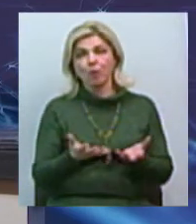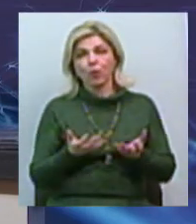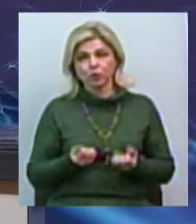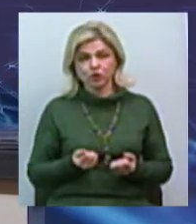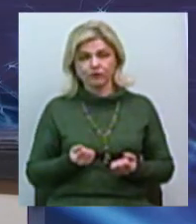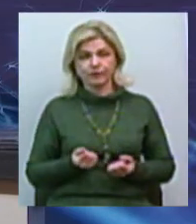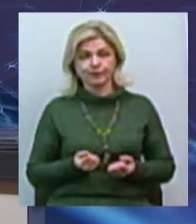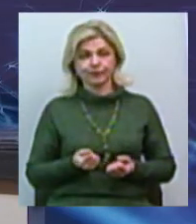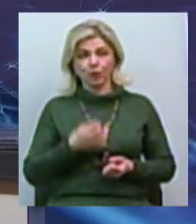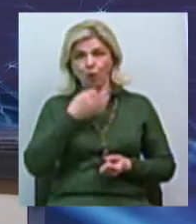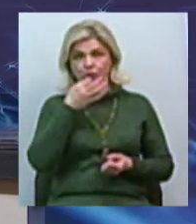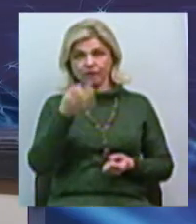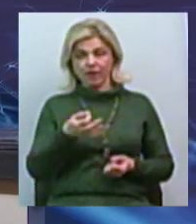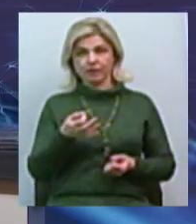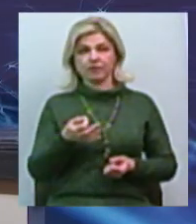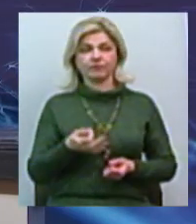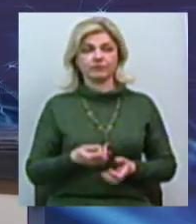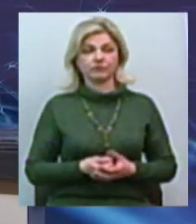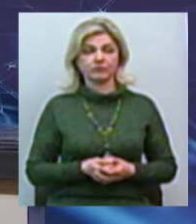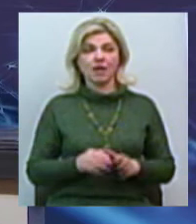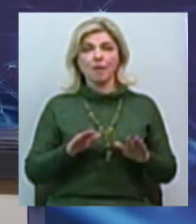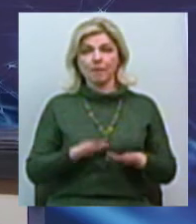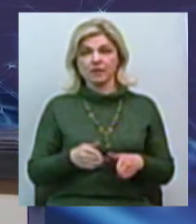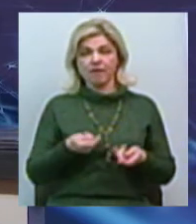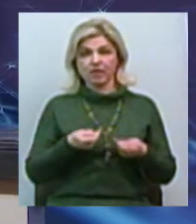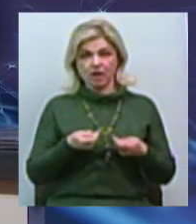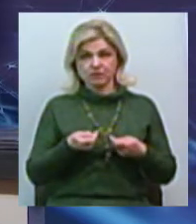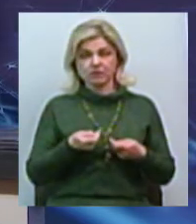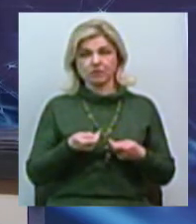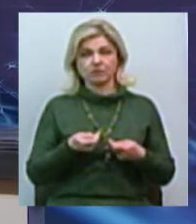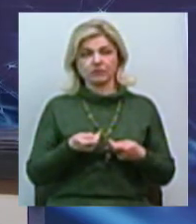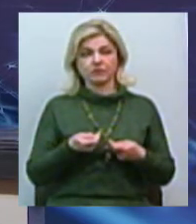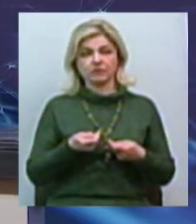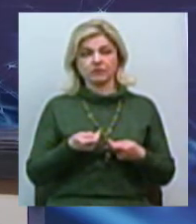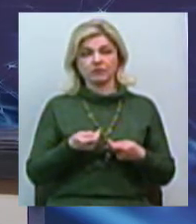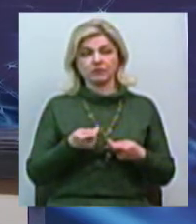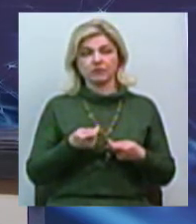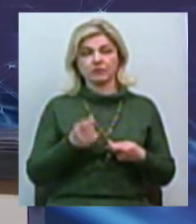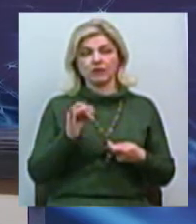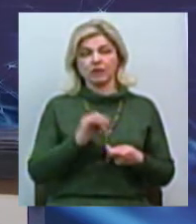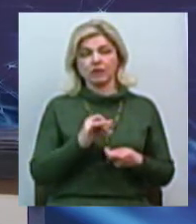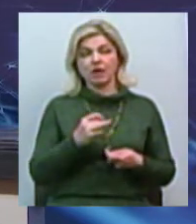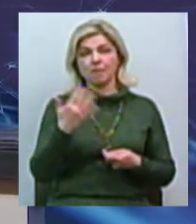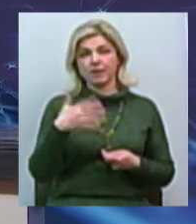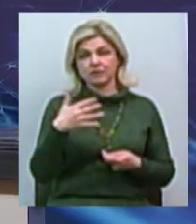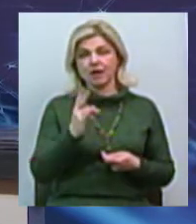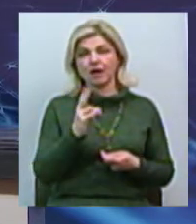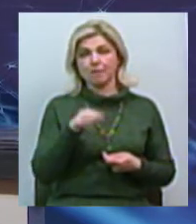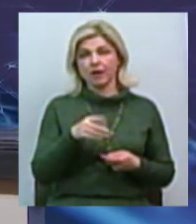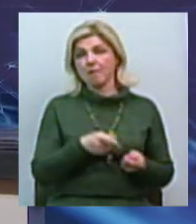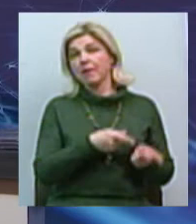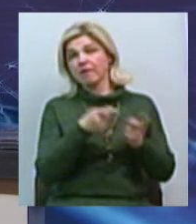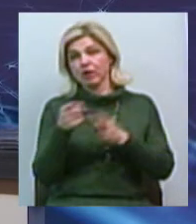відповідь від містних властей, повернуться і переміститися все лише на 50 км на восток.